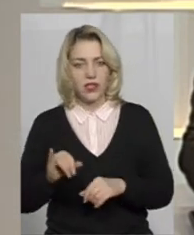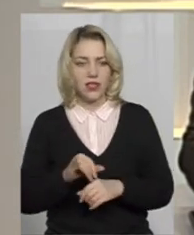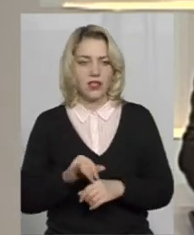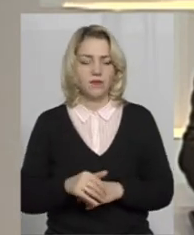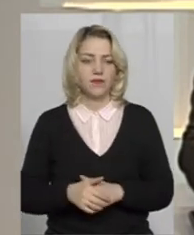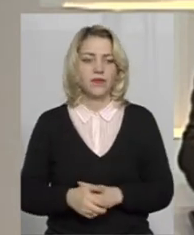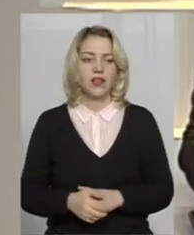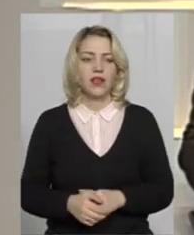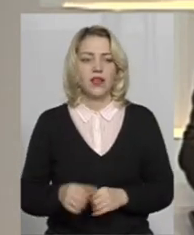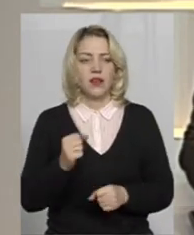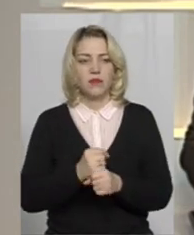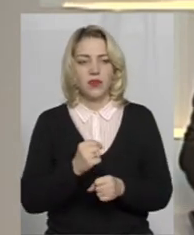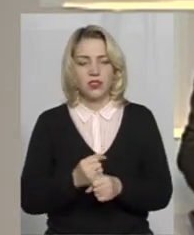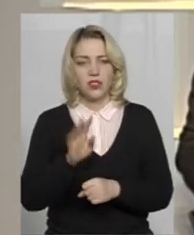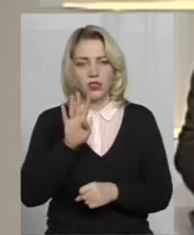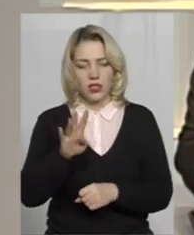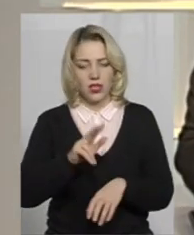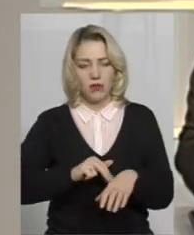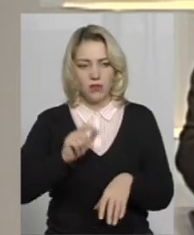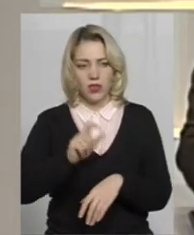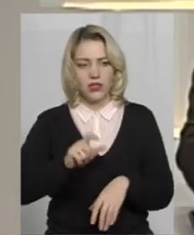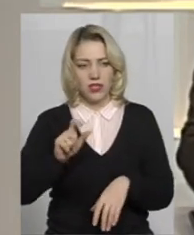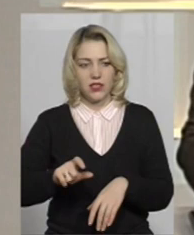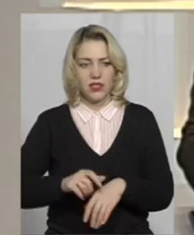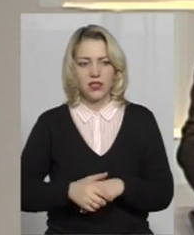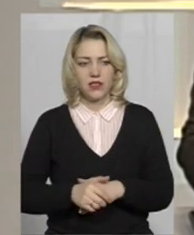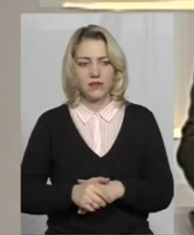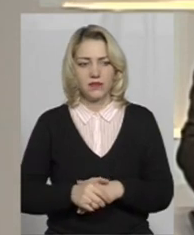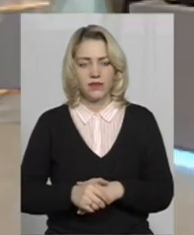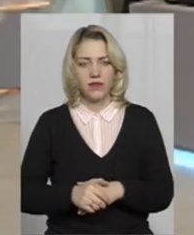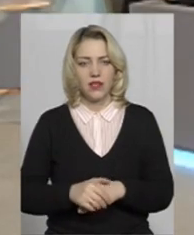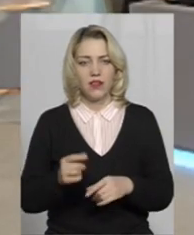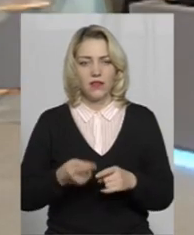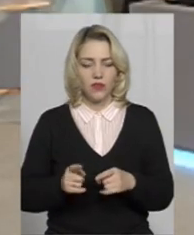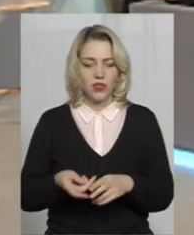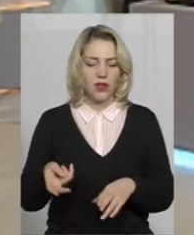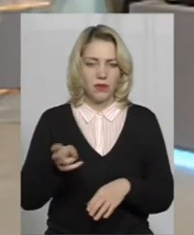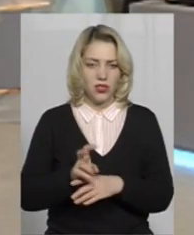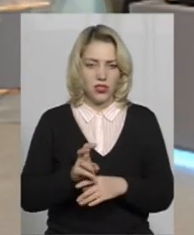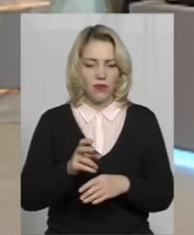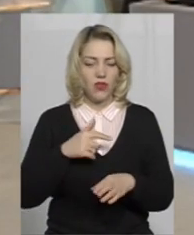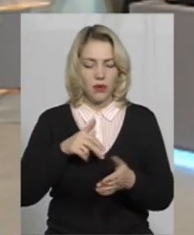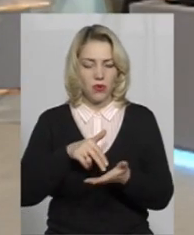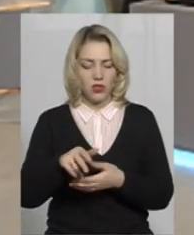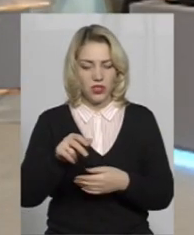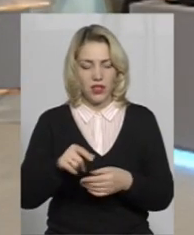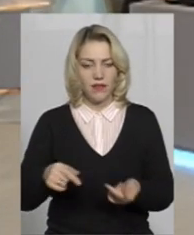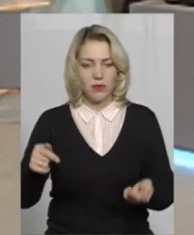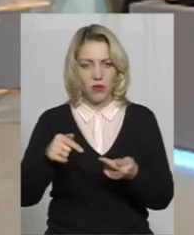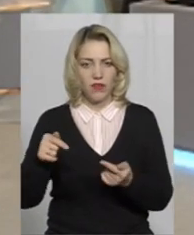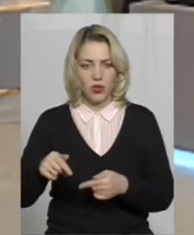працює чотири поліцейських. Вони прийшли відповідну підготовку